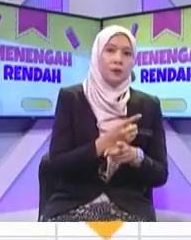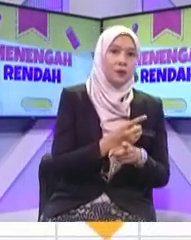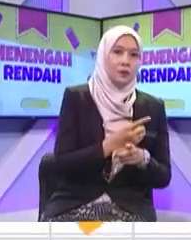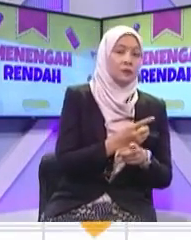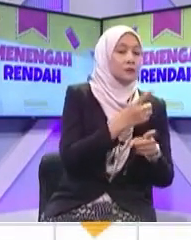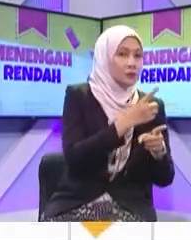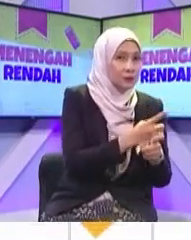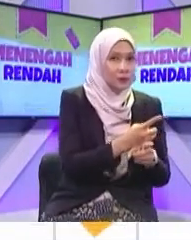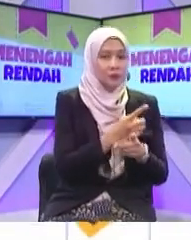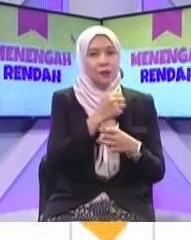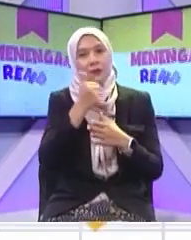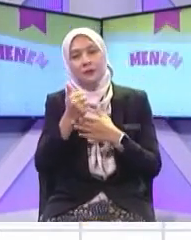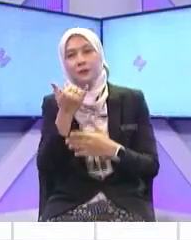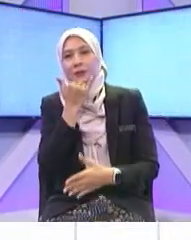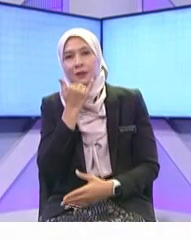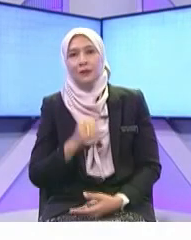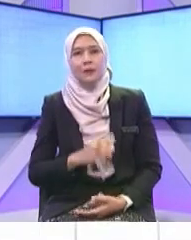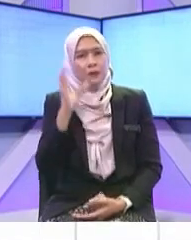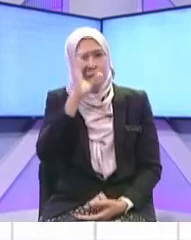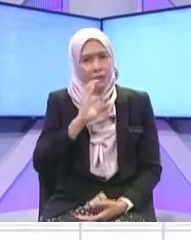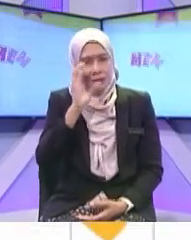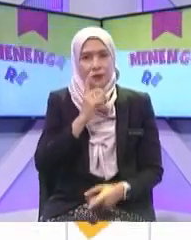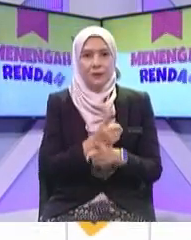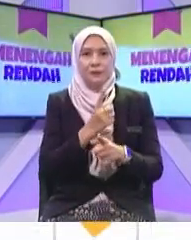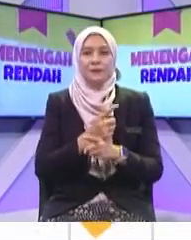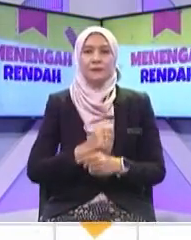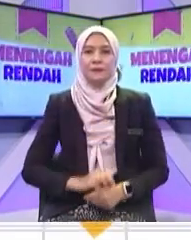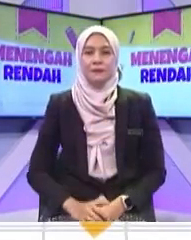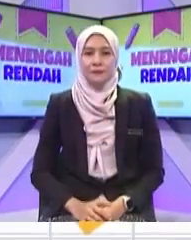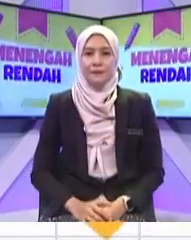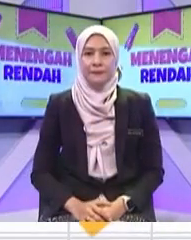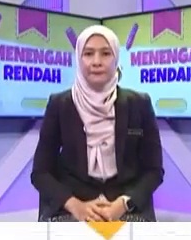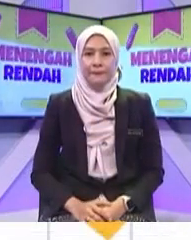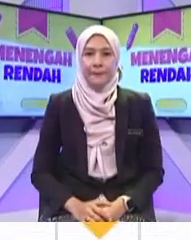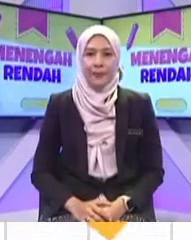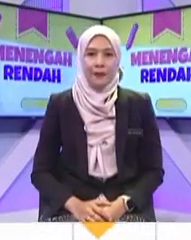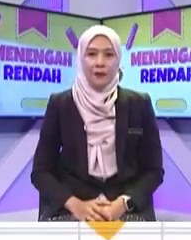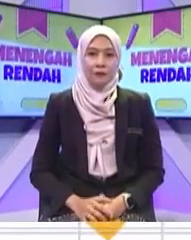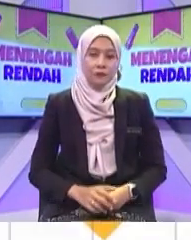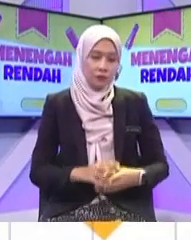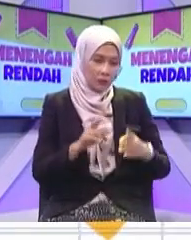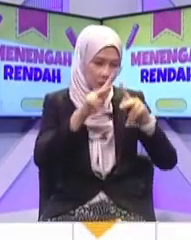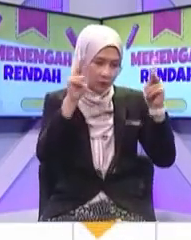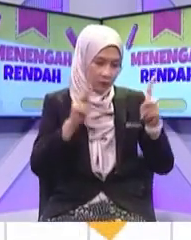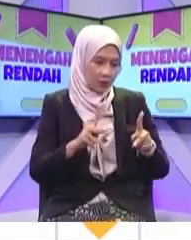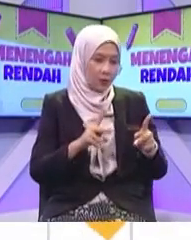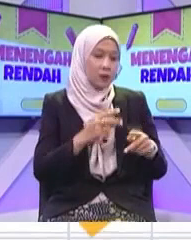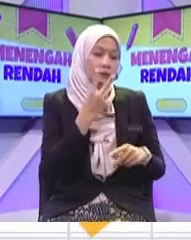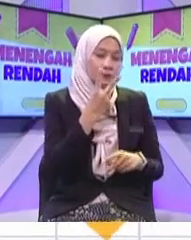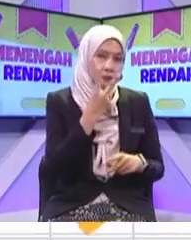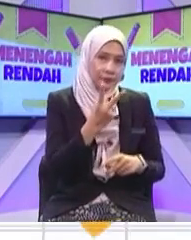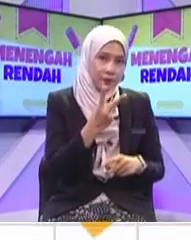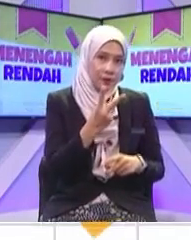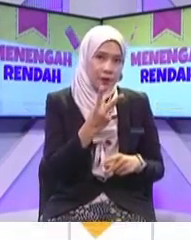mana saya akan buat check lah tengok